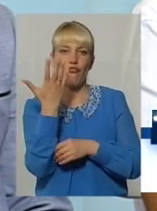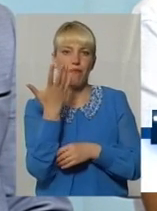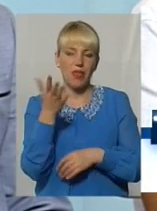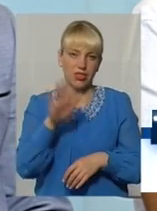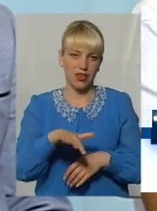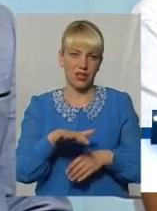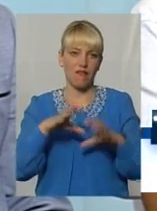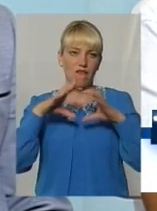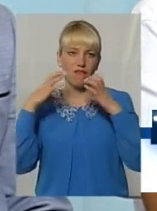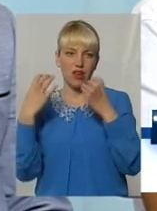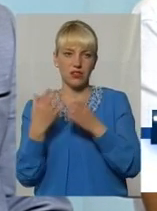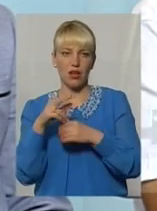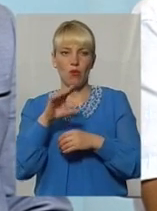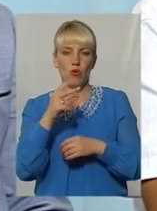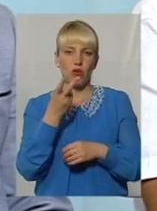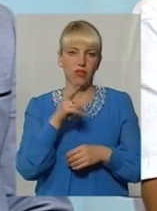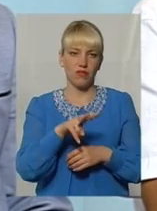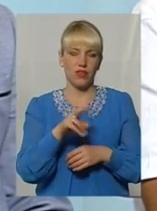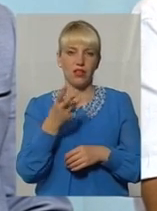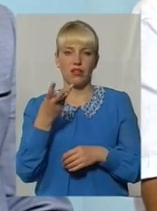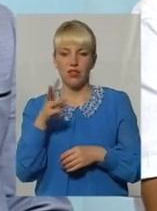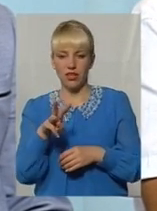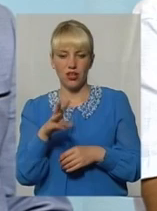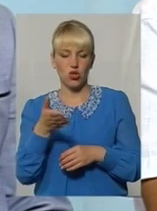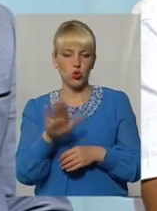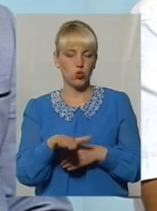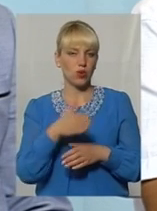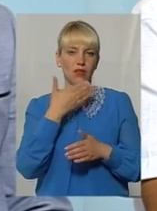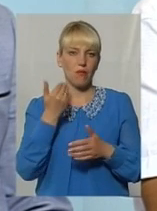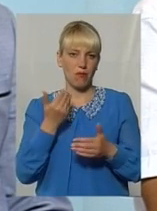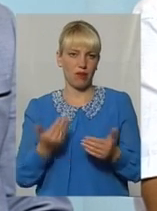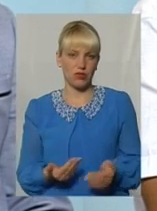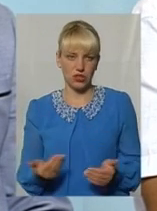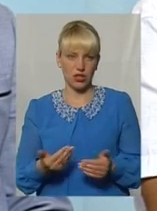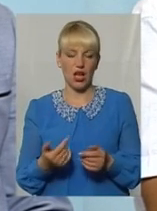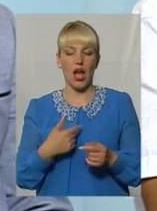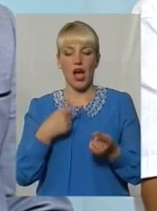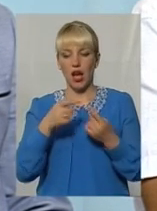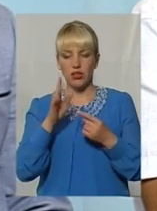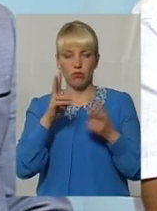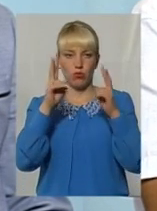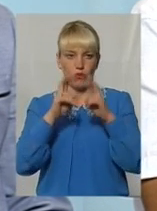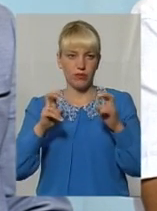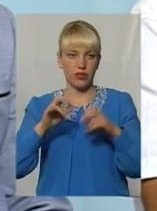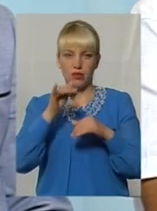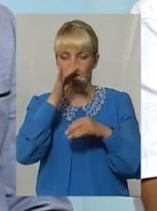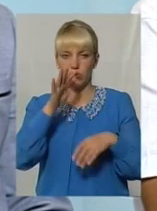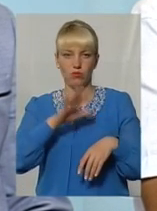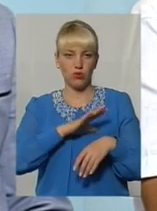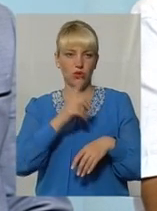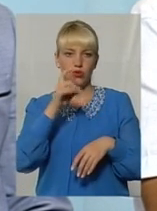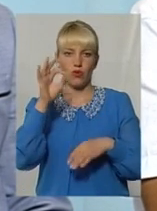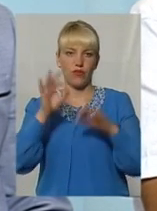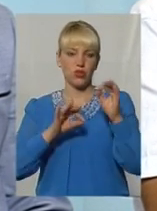по 2-3 штуки не прижилось. Решта, сьогодні зробили обстеження, не може бути 100%